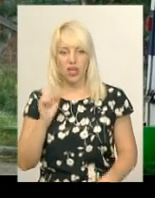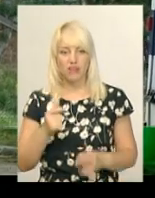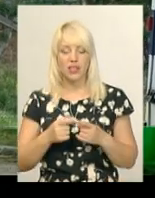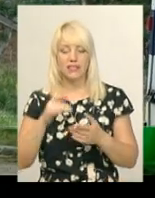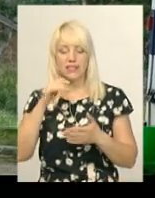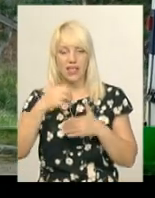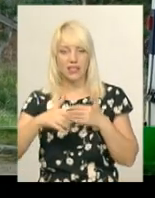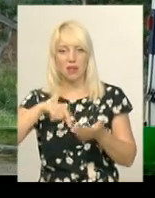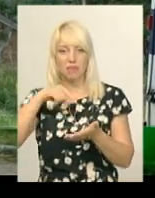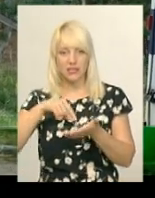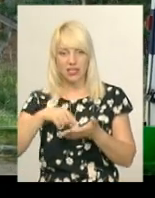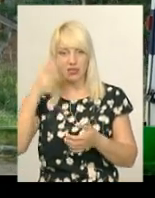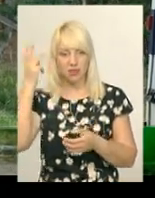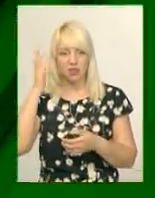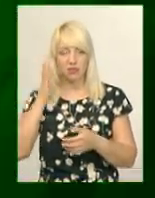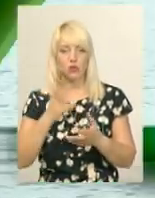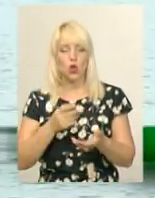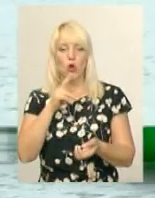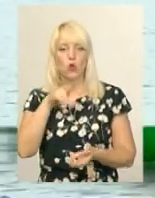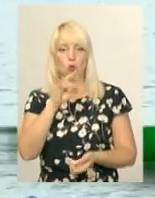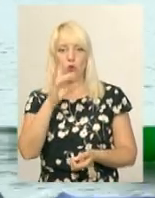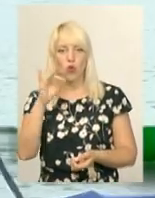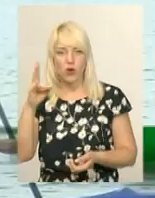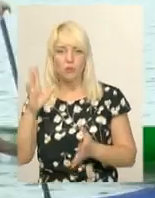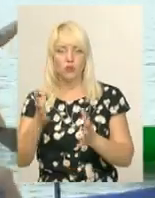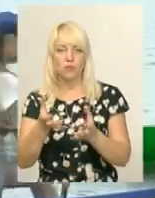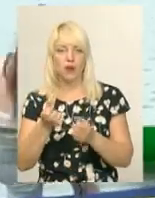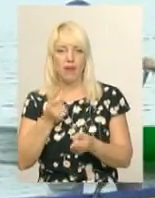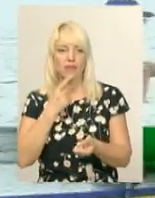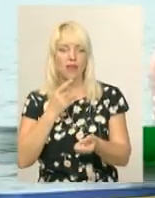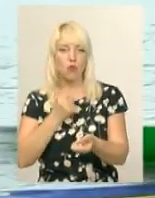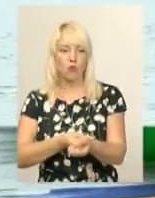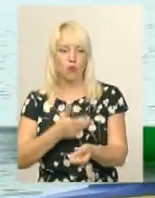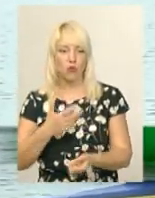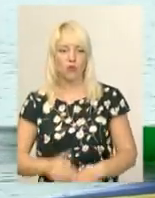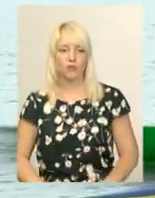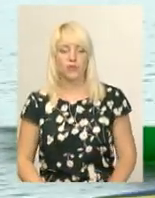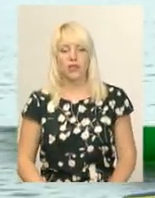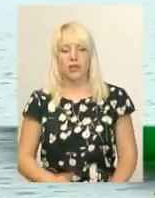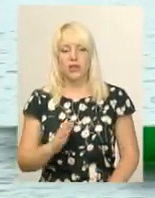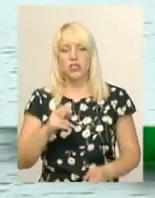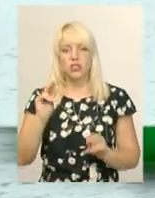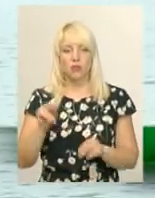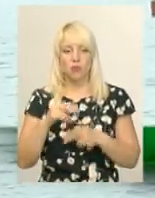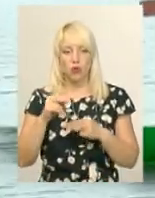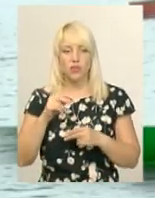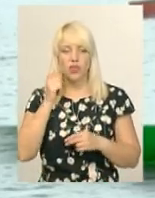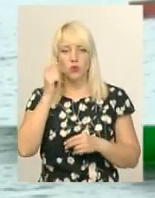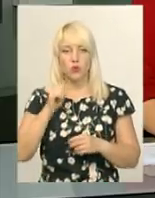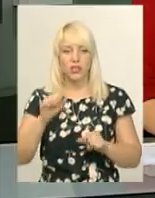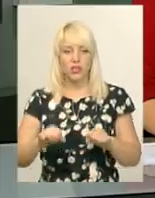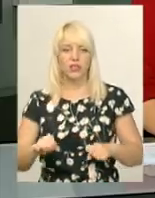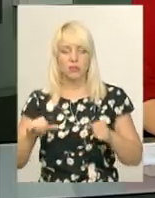Хмельницького у донорів братимуть кров. 36 спортсменів представлять область на юнацькому чемпіонаті України з вислованням.